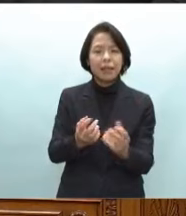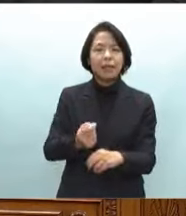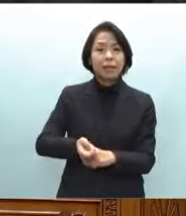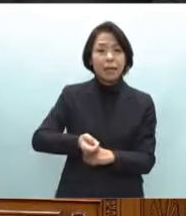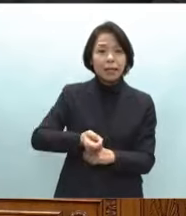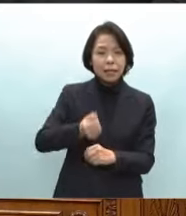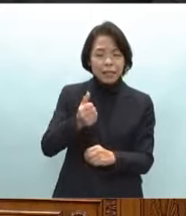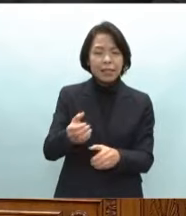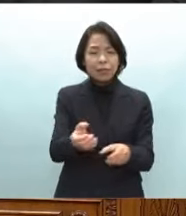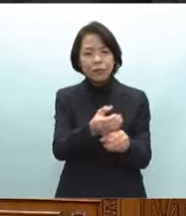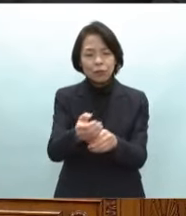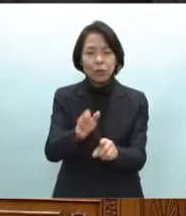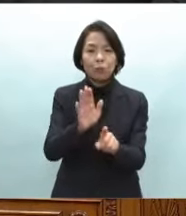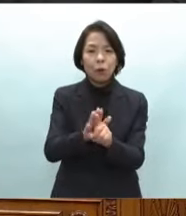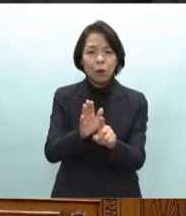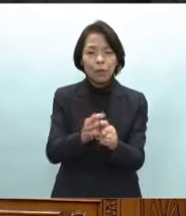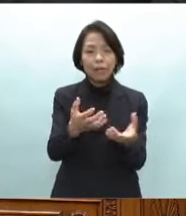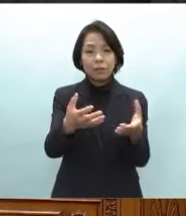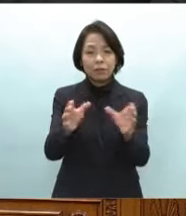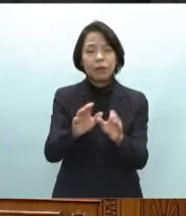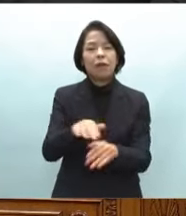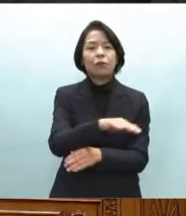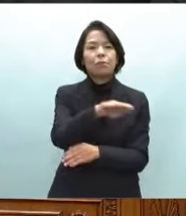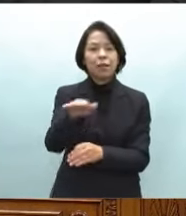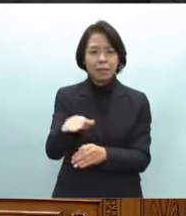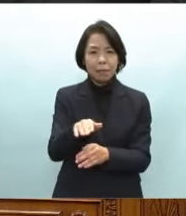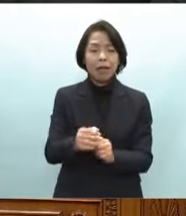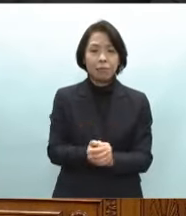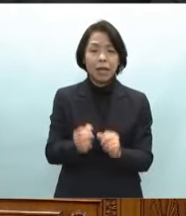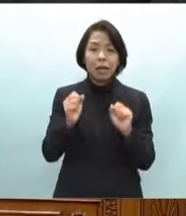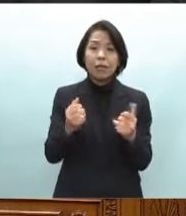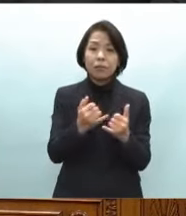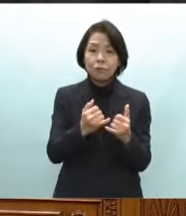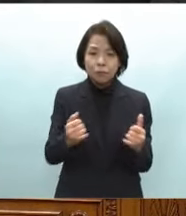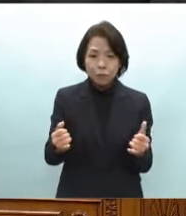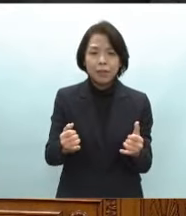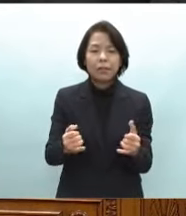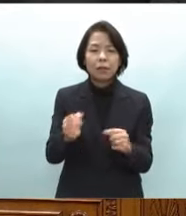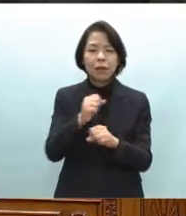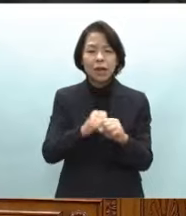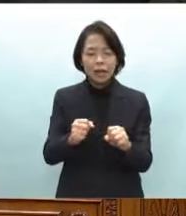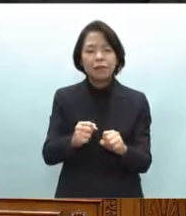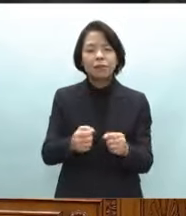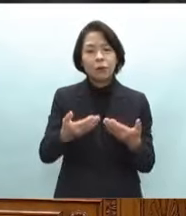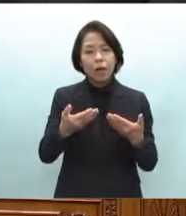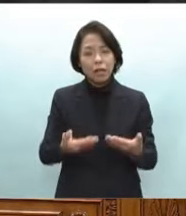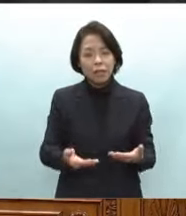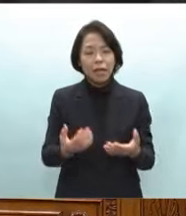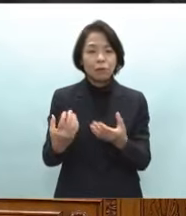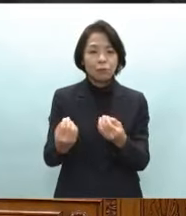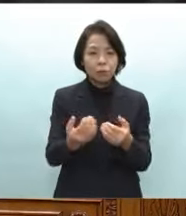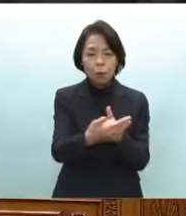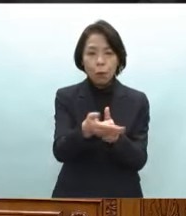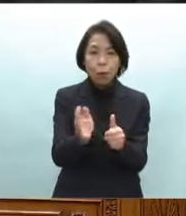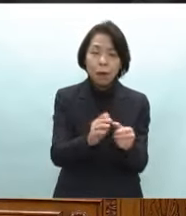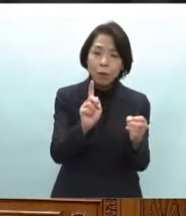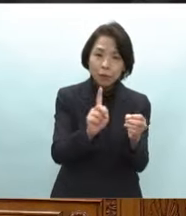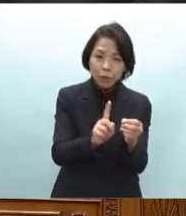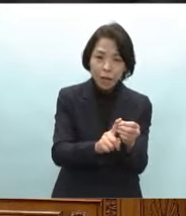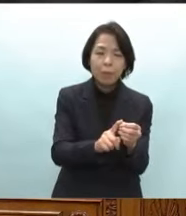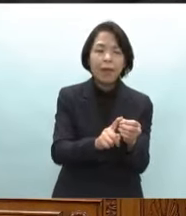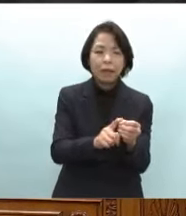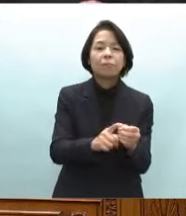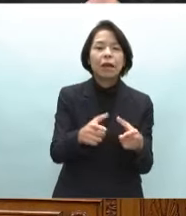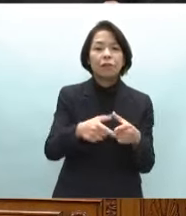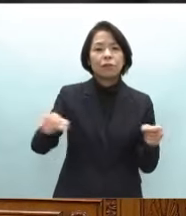消防援助隊の皆様住民の捜索活動や治安維持のために各都道